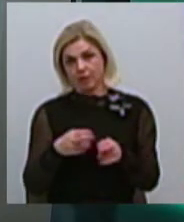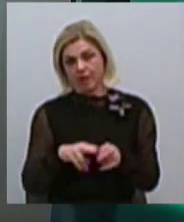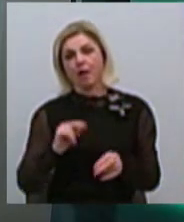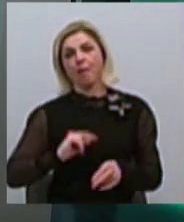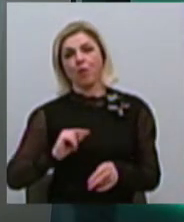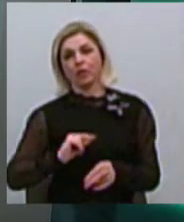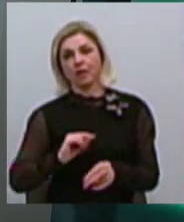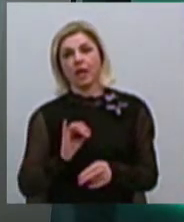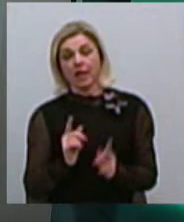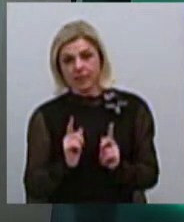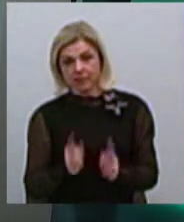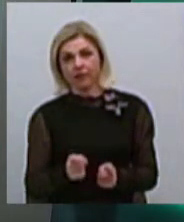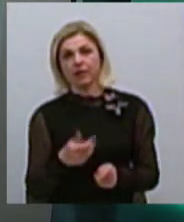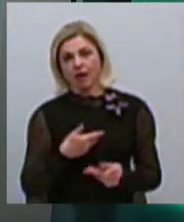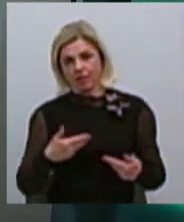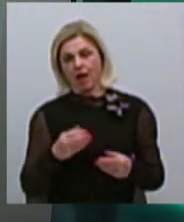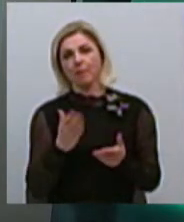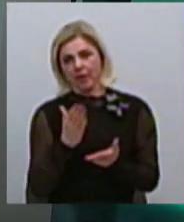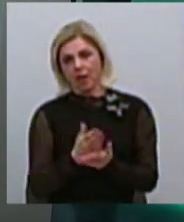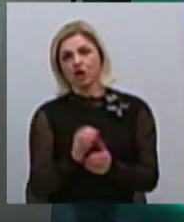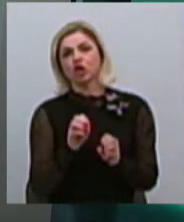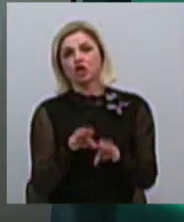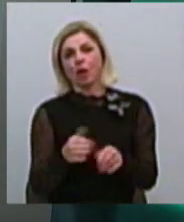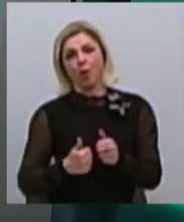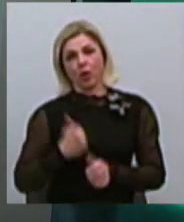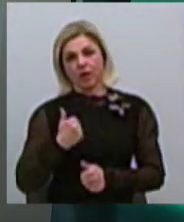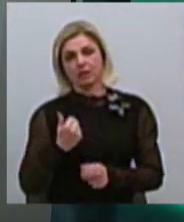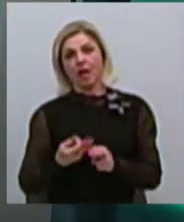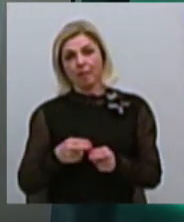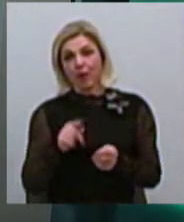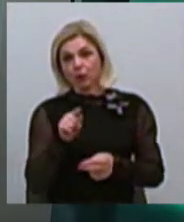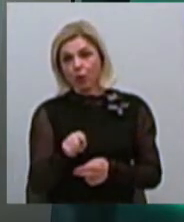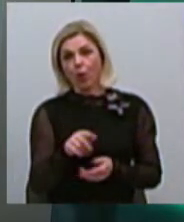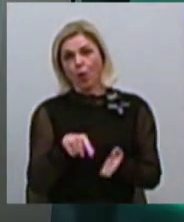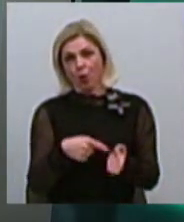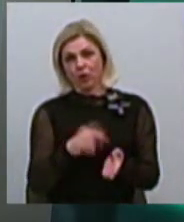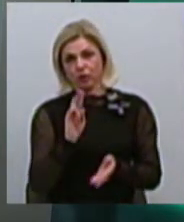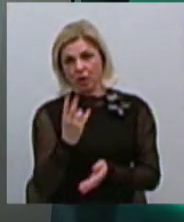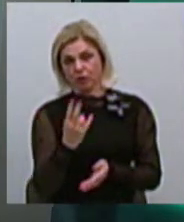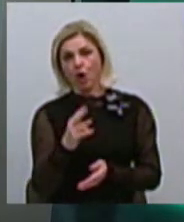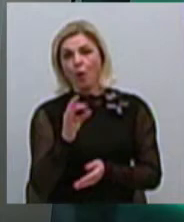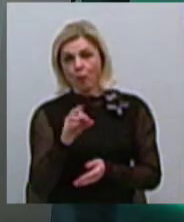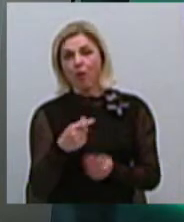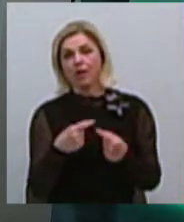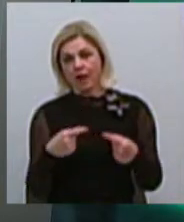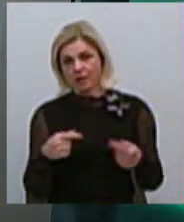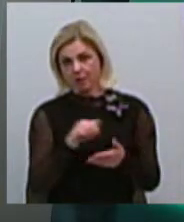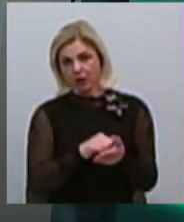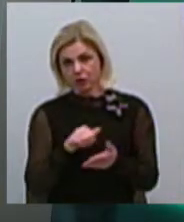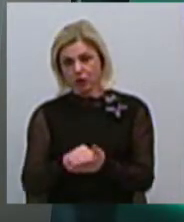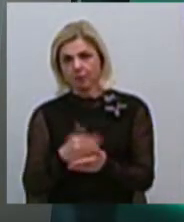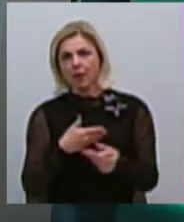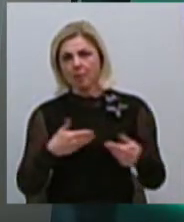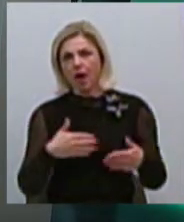І, дістіно, тут нам є чим гордиться іменно городу Ніколаїву, по нескольким причинам. В першу чергу, ми активна община,